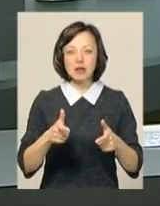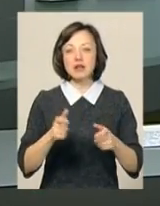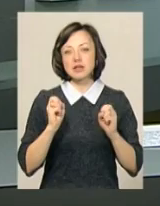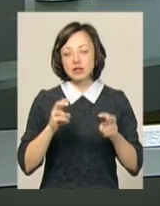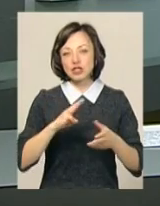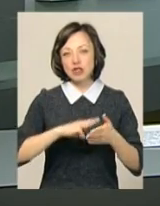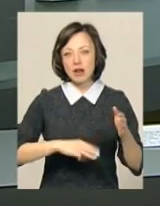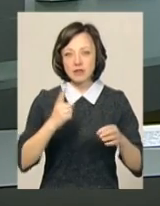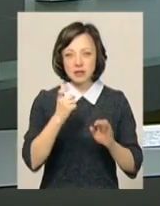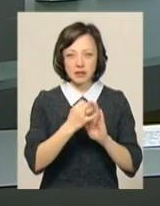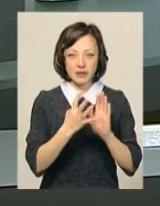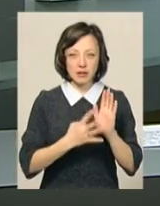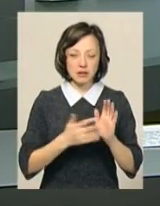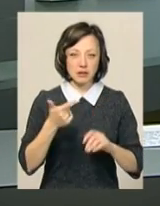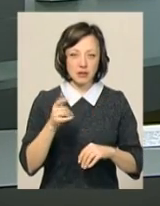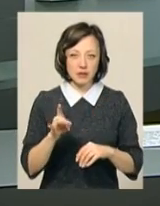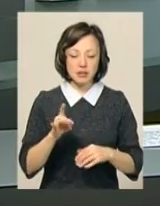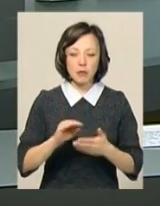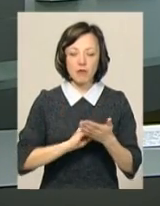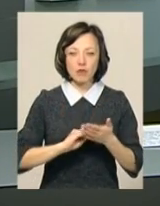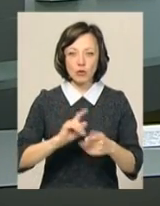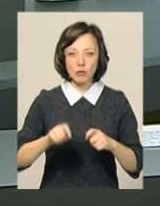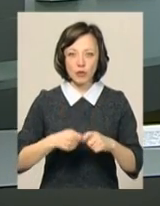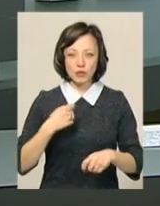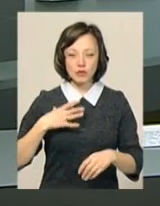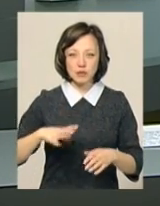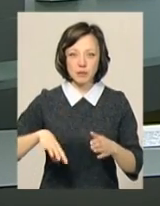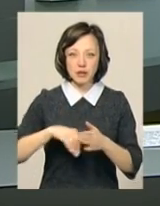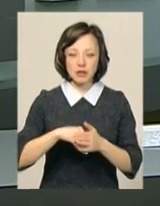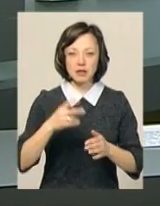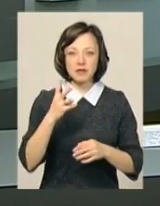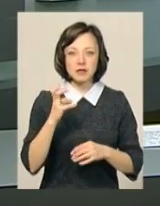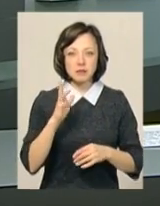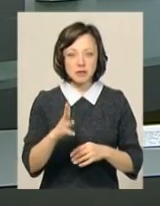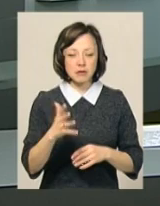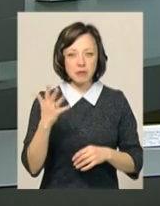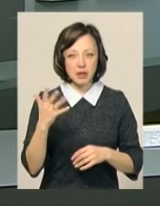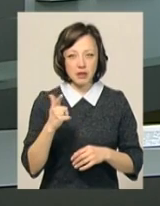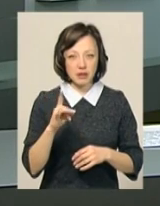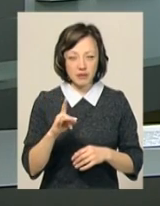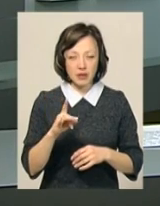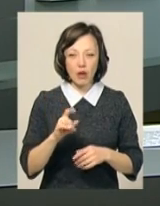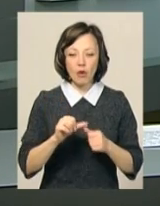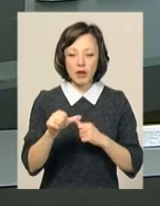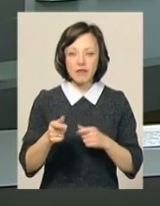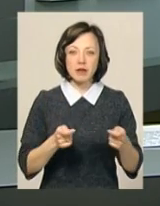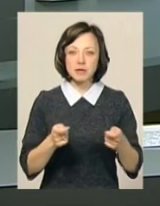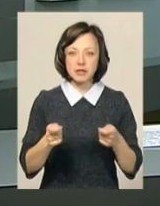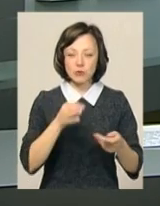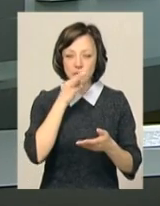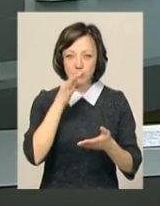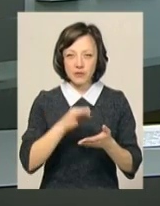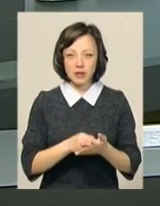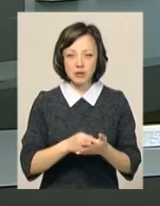загрожує штраф до 119 гривень. За повторне правопорушення доведеться сплатити до 255 гривень. Окрім адміністративної